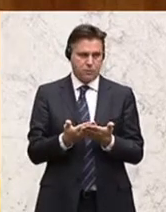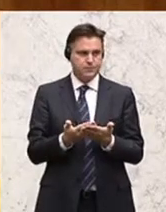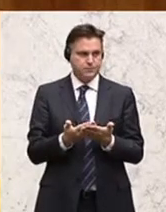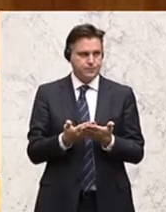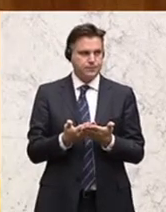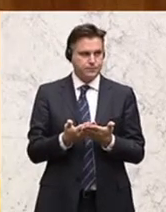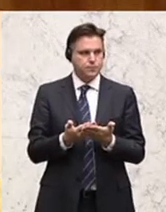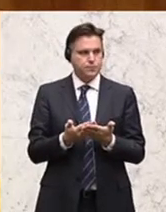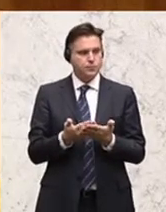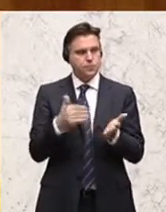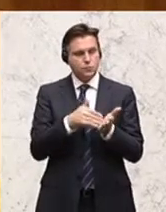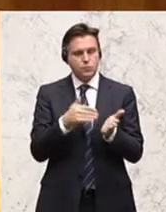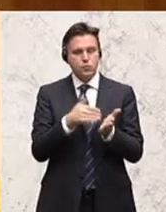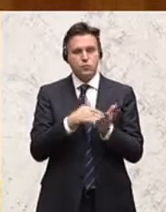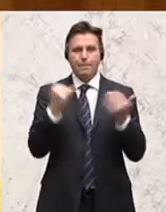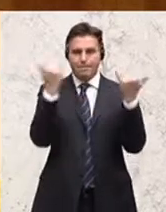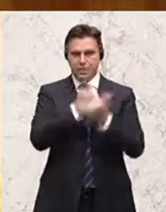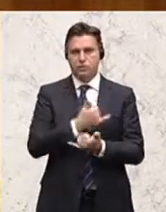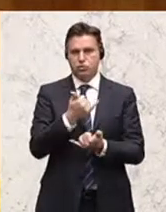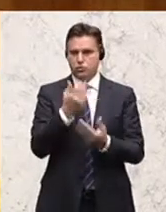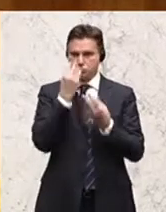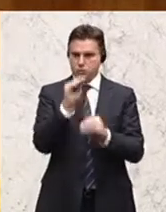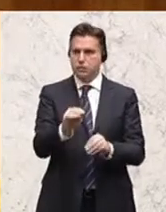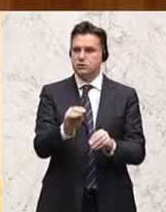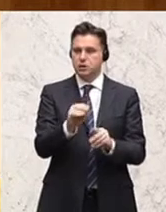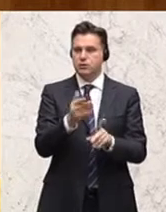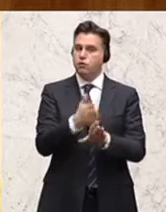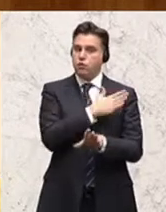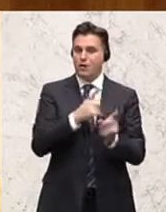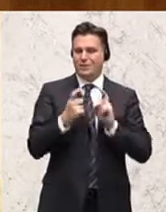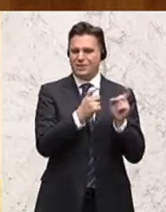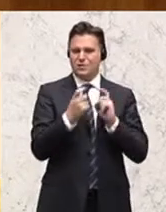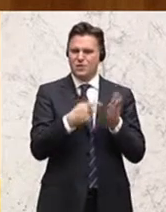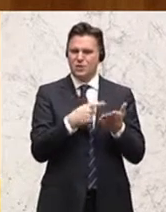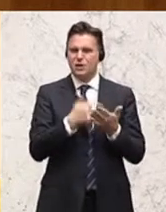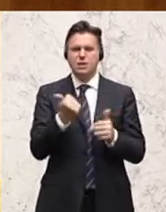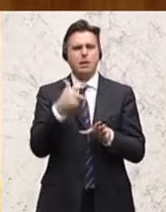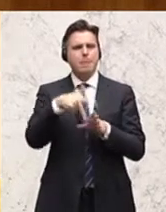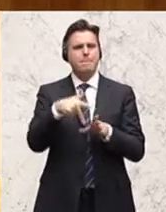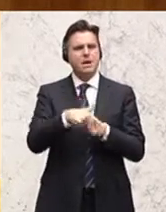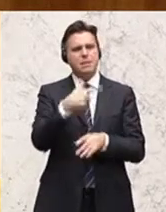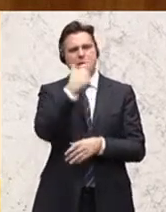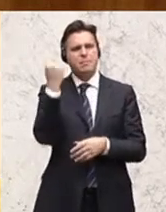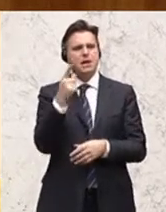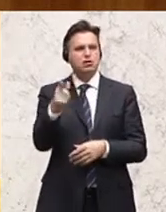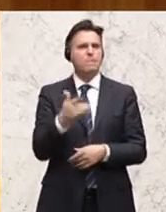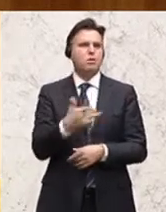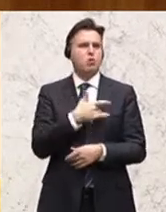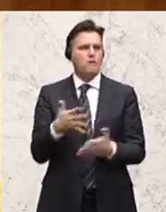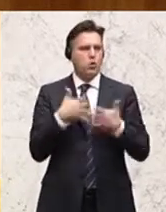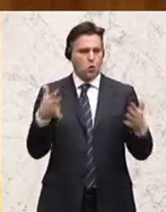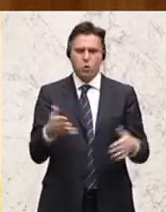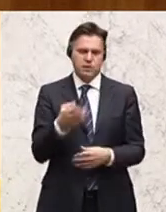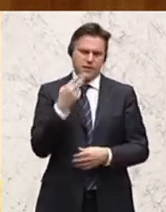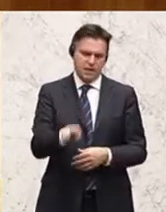ein Missverständnis ausräumen, das immer auch so in der Vordebatte im Raum gestanden ist, dass behinderte Menschen ganz besonders davon betroffen sind. Das